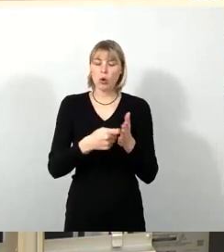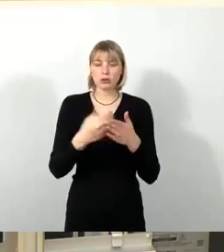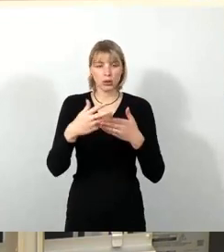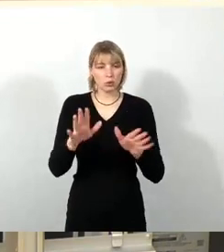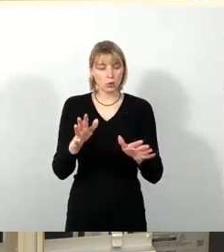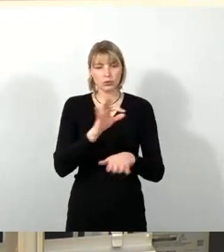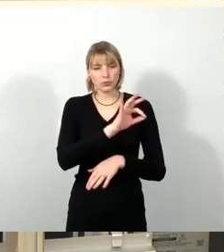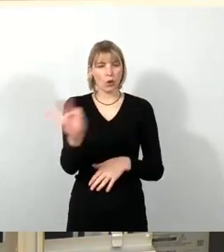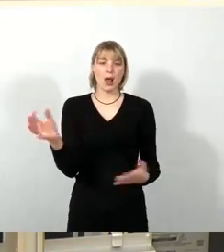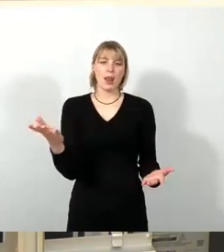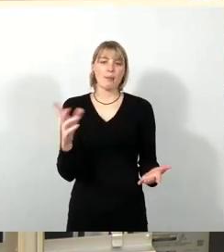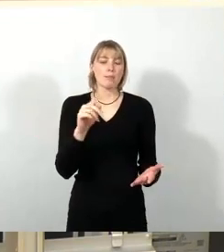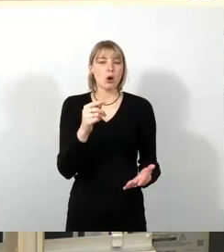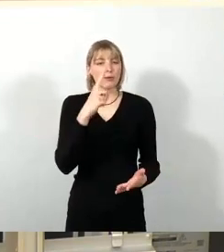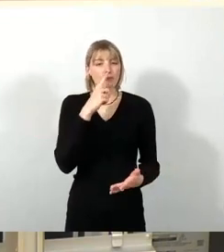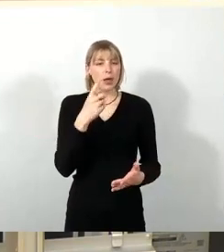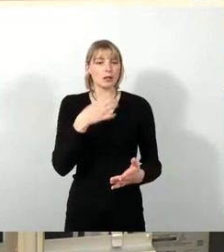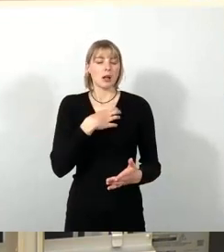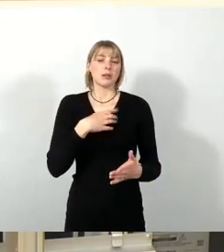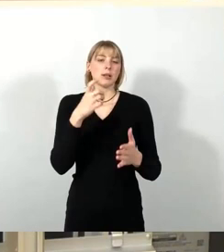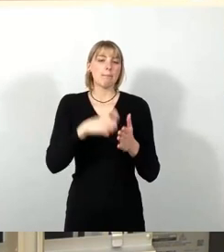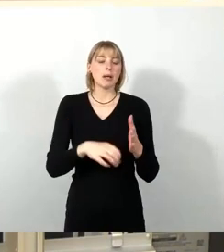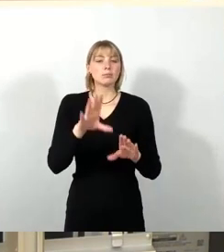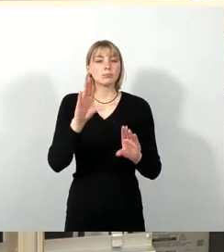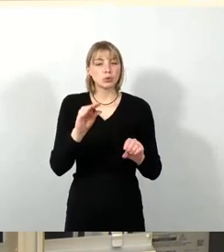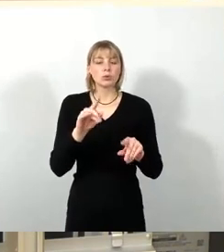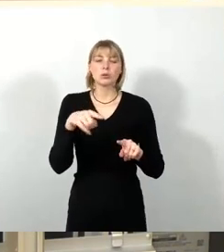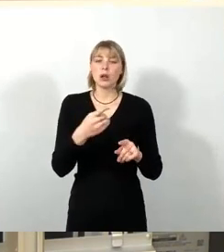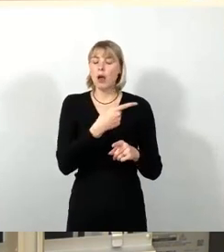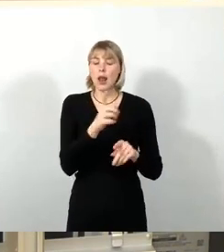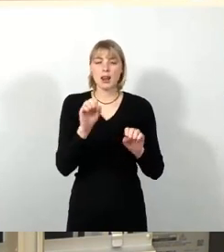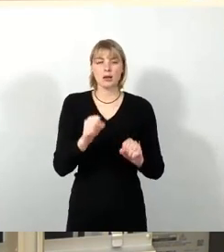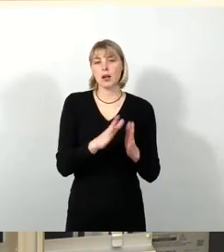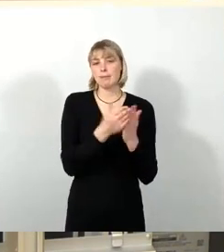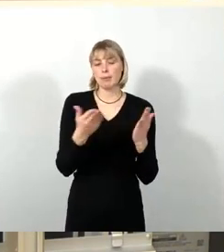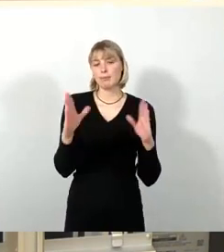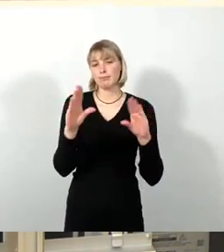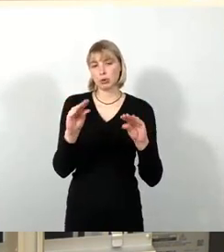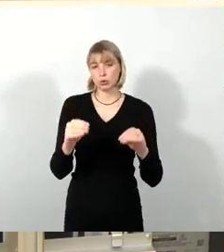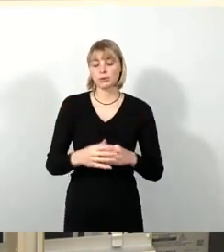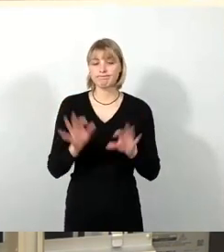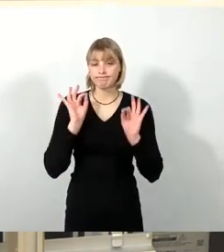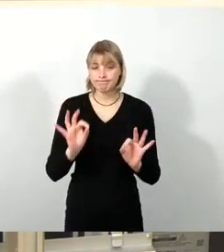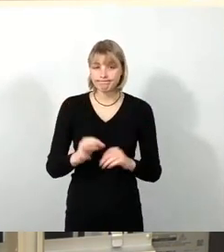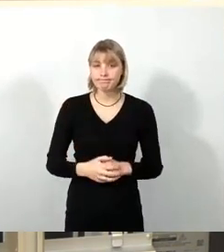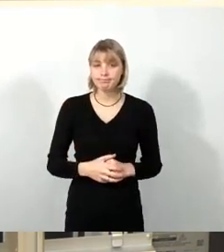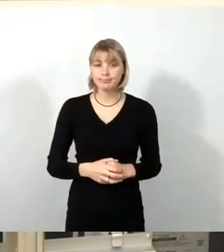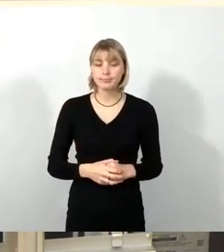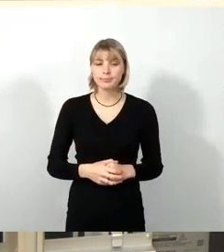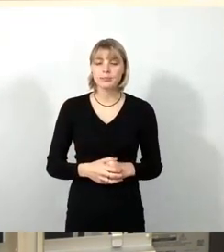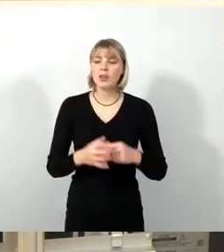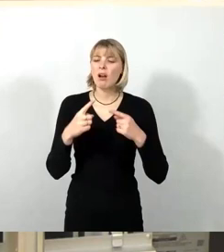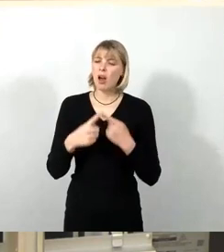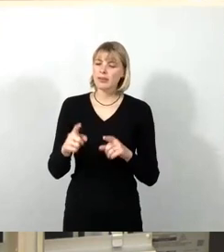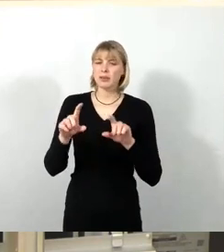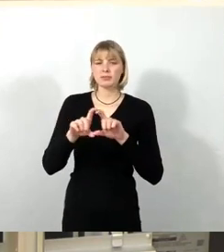Dresdenpasses können die Bibliotheken nutzen. Ein weiterer problematischer Aspekt, und das sehe ich nicht so positiv,